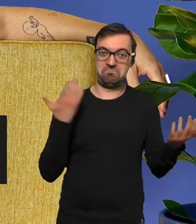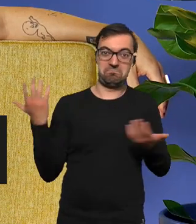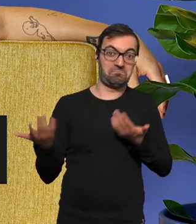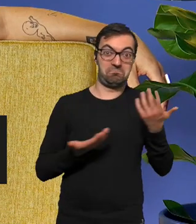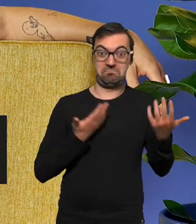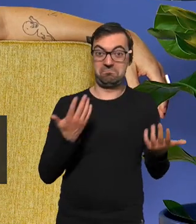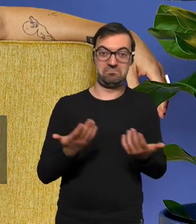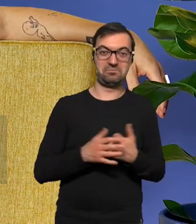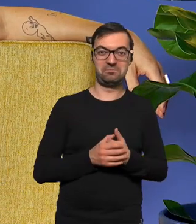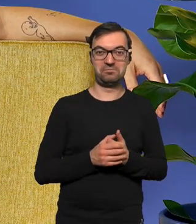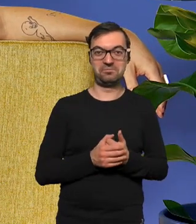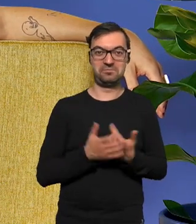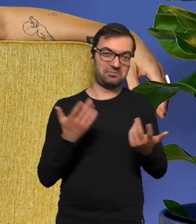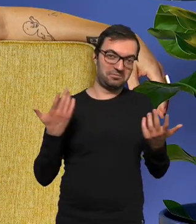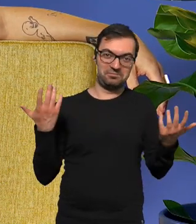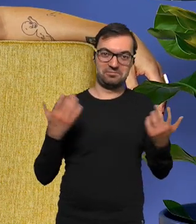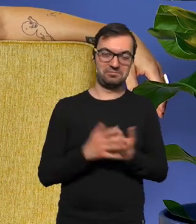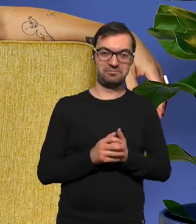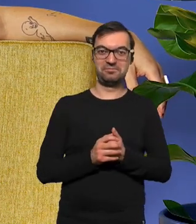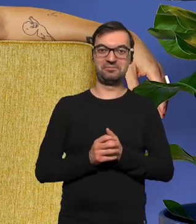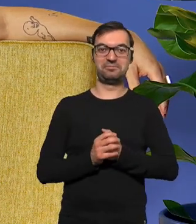bo to takie są